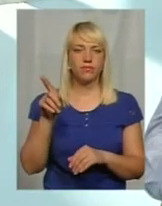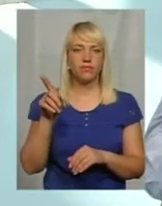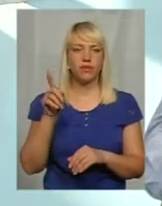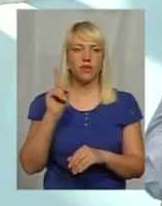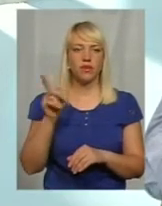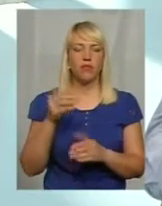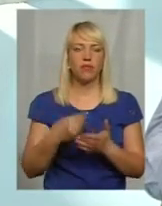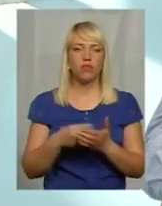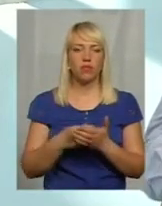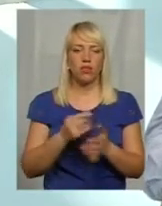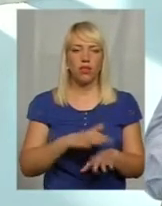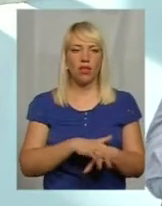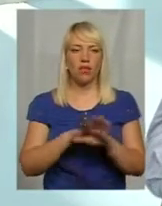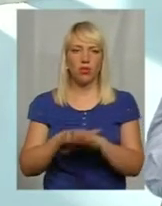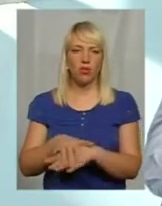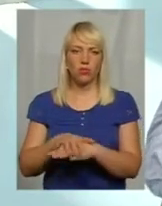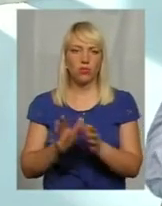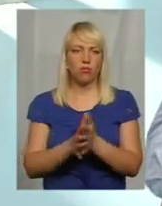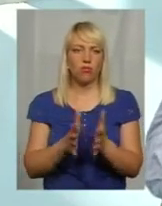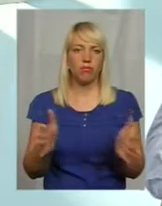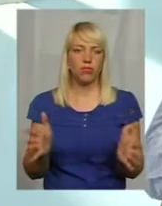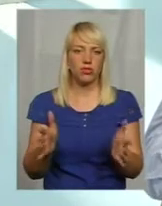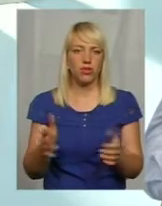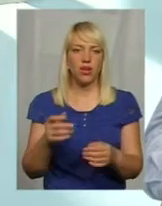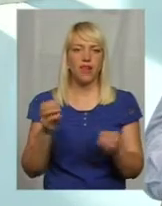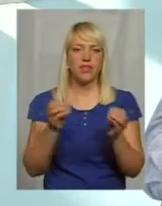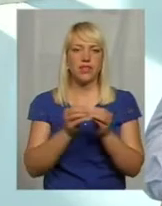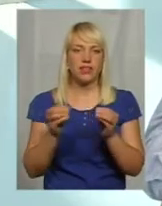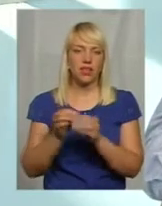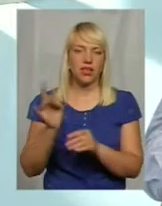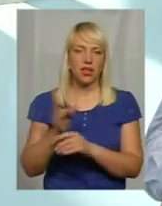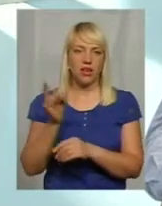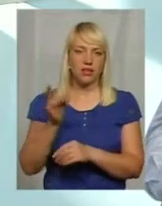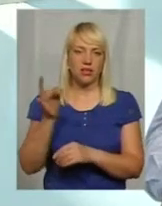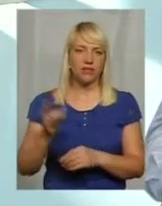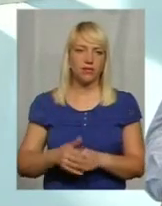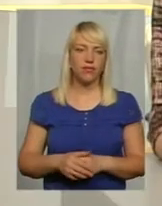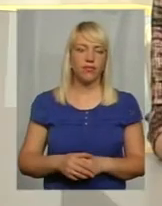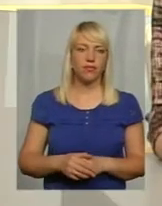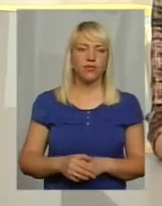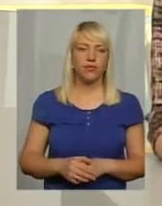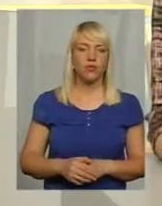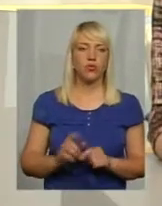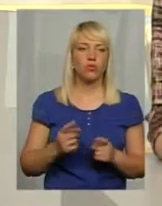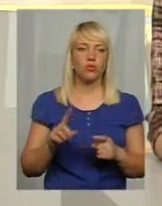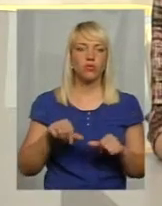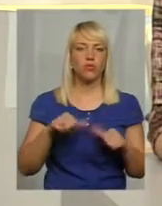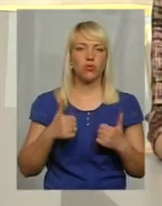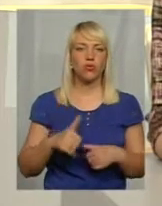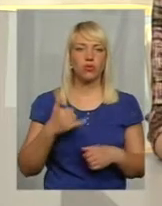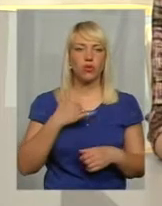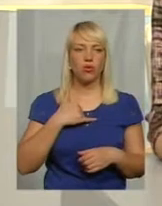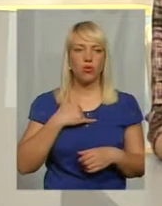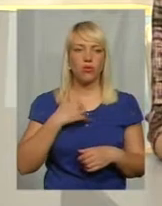бюджет надходжень більший. Не в рази, а в десятки разів. Тому і формується у нас